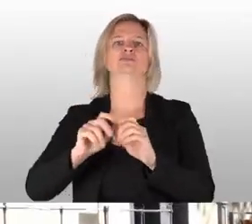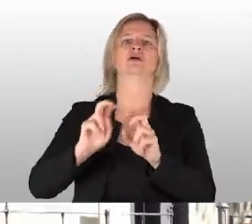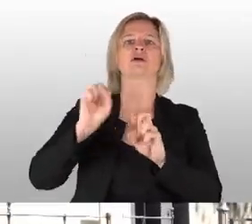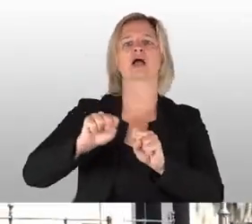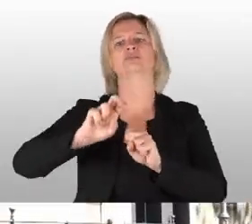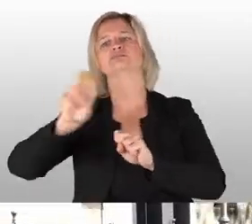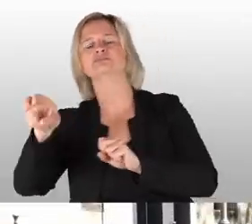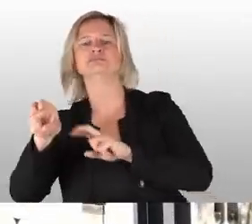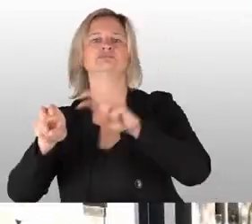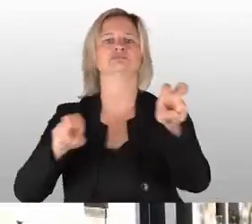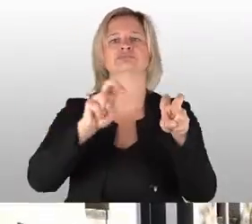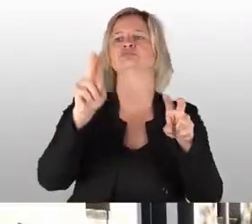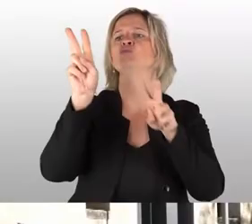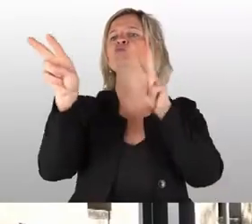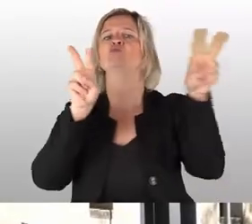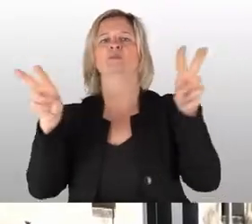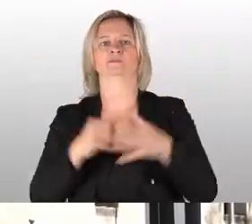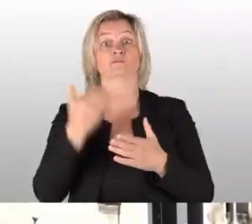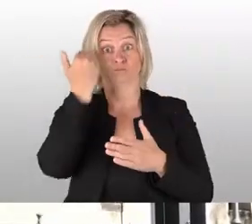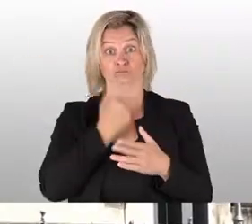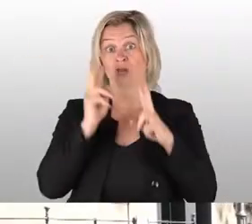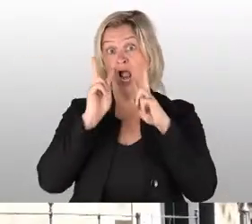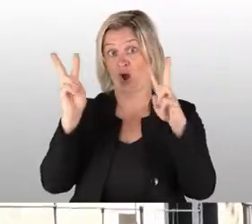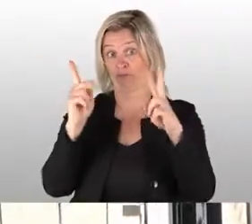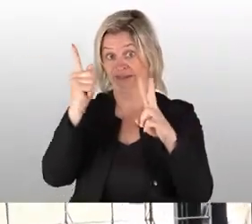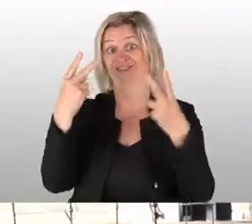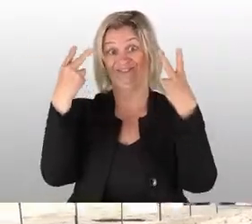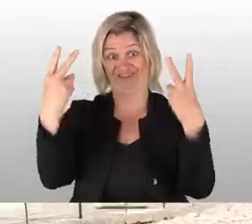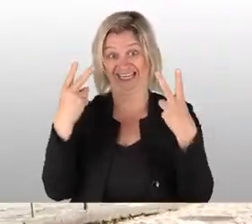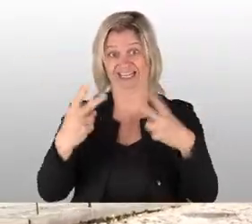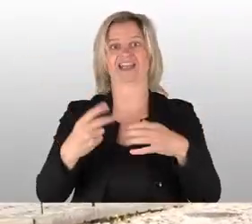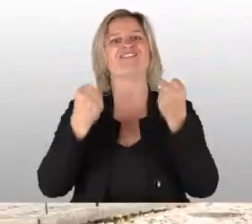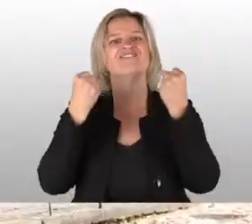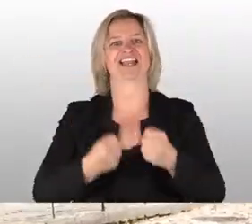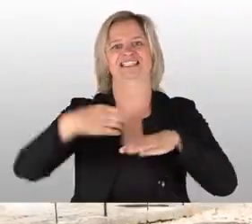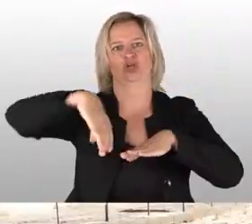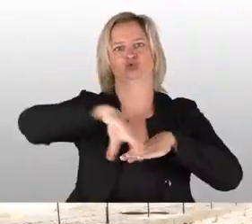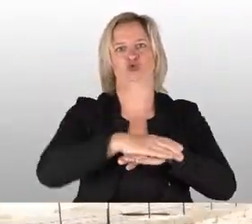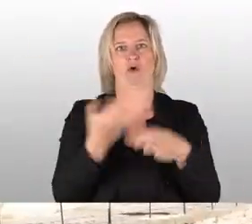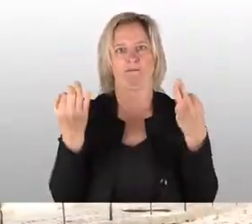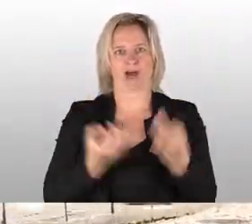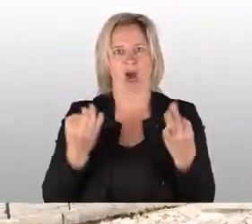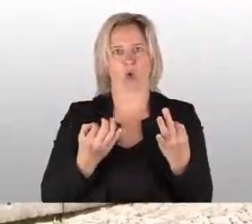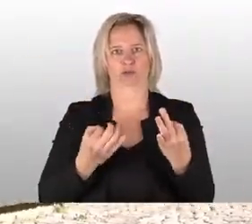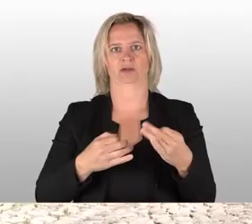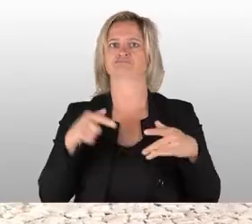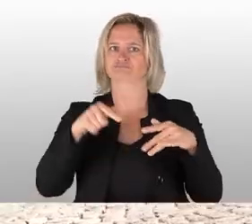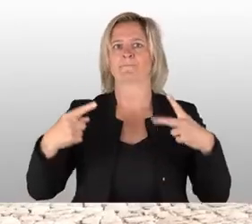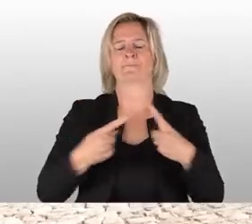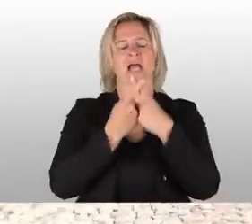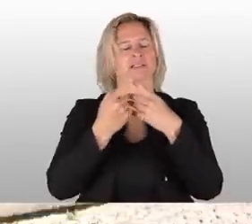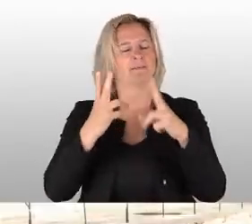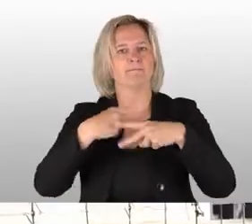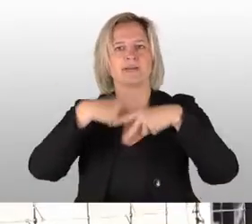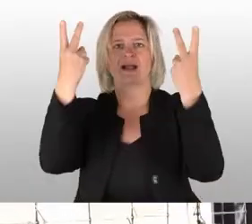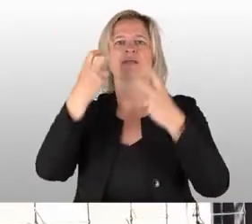Sehenswürdigkeit zur nächsten. Sie passen bitte auch auf, dass Sie ordentliches Schuhwerk dabei haben. Meisten ist berühmt, berüchtigt für seine